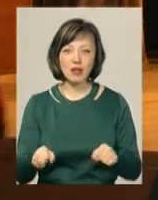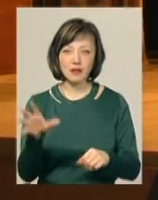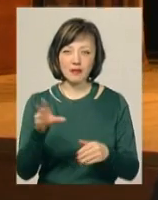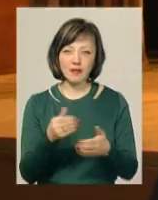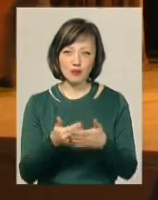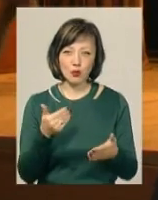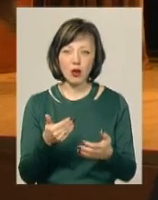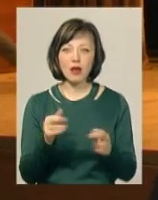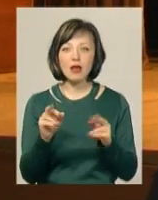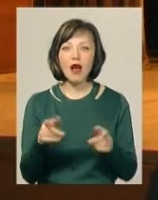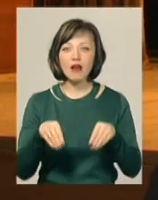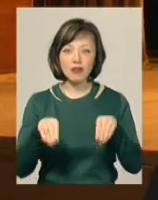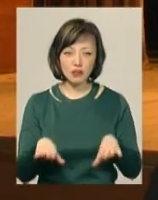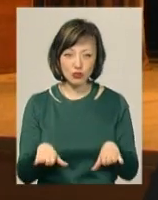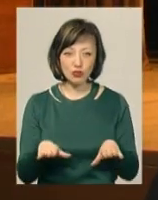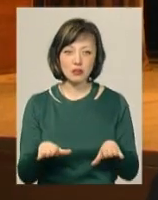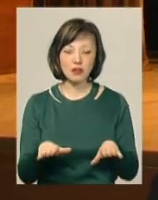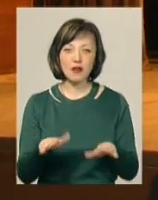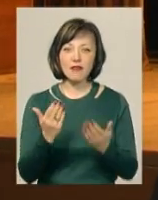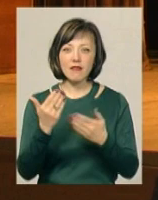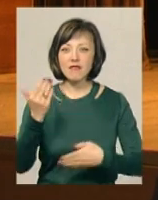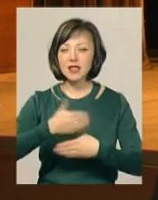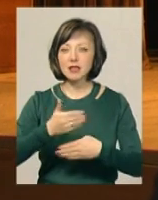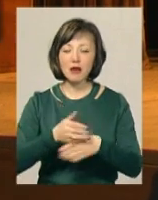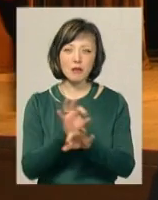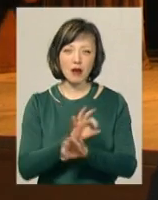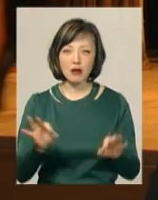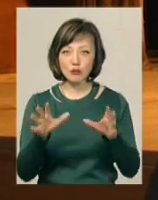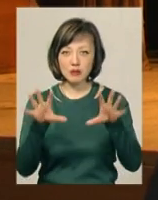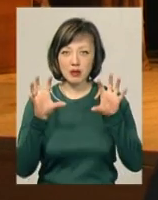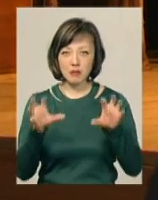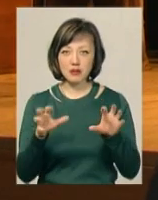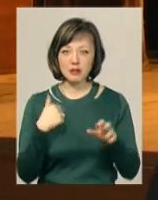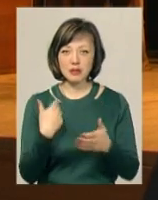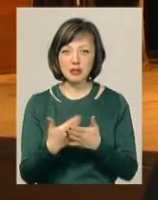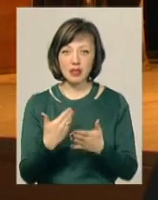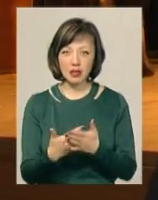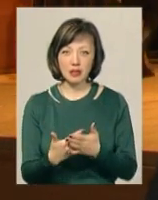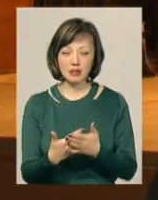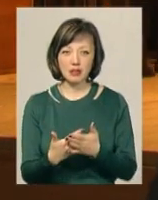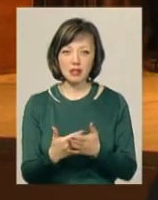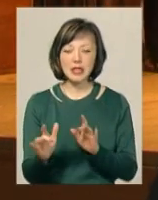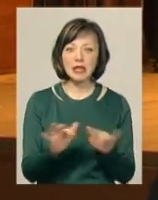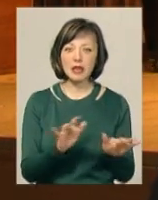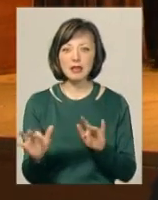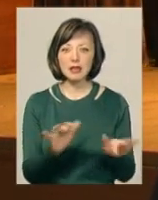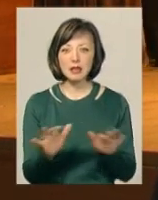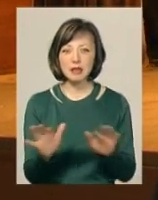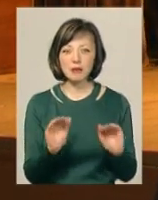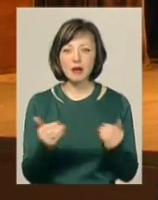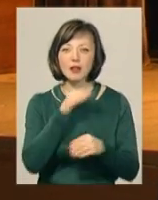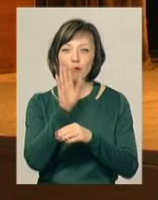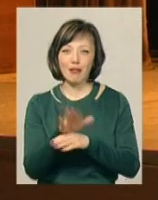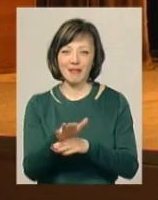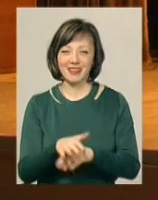всього. І як розрулюється, тому вистава прекрасно буде сприйматися, мені здається, тому що дія, дія, дія, дія. Менше